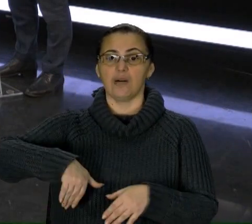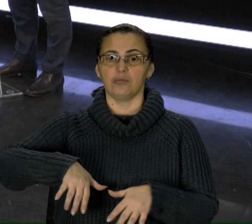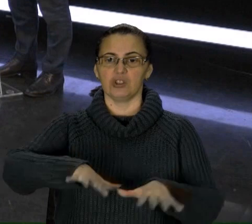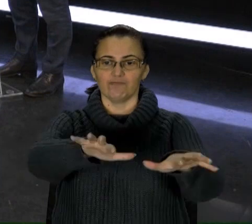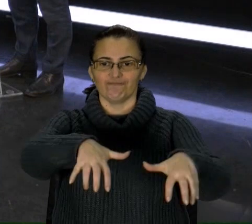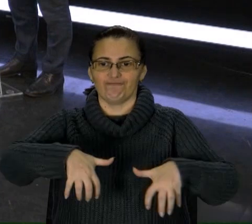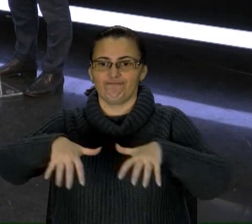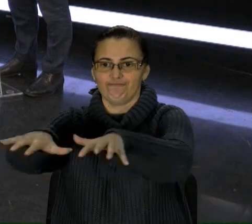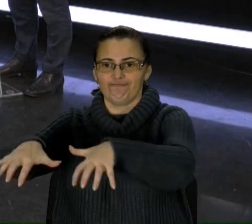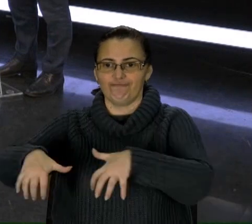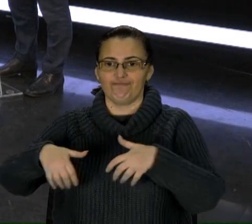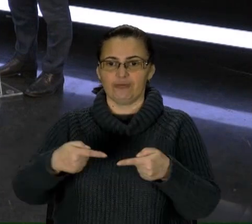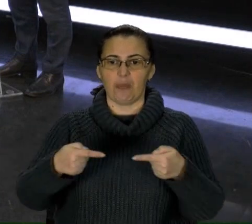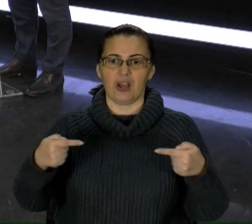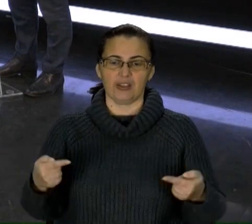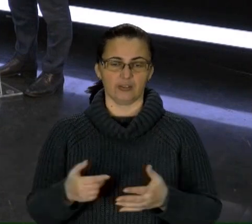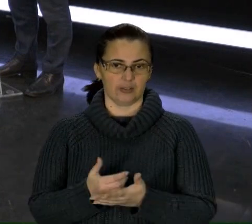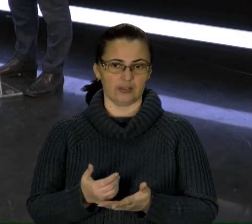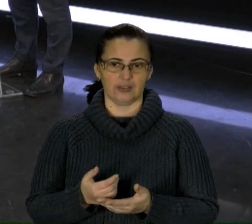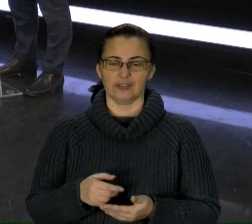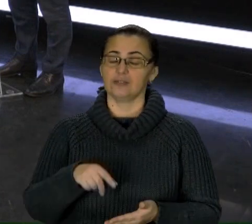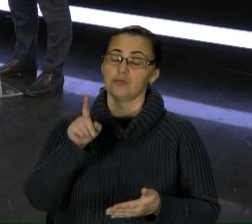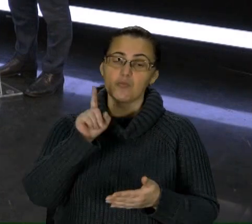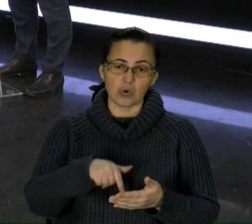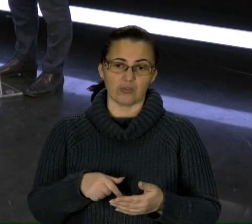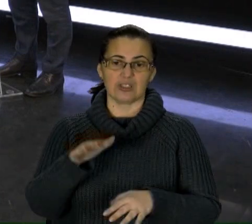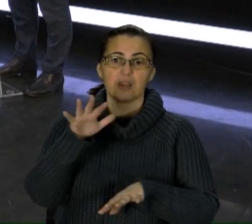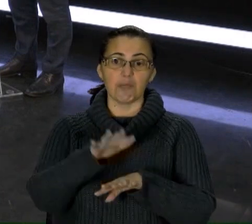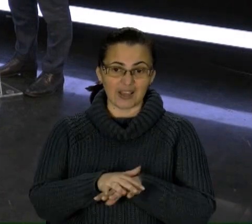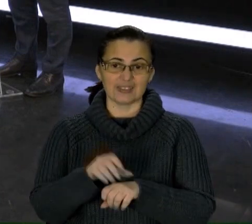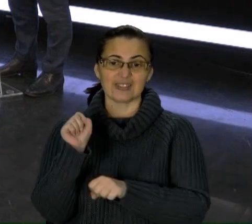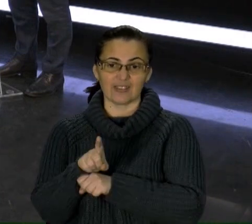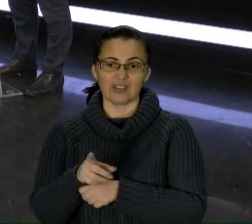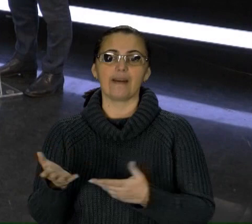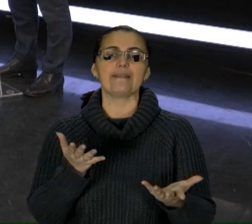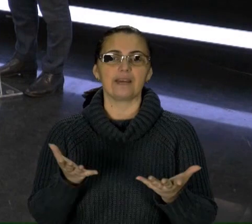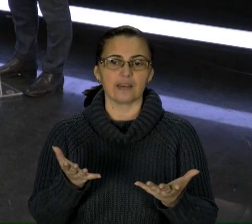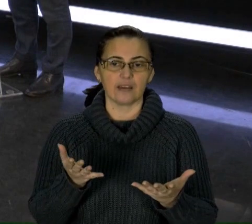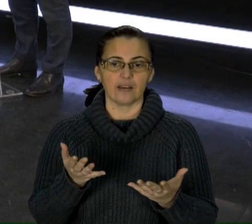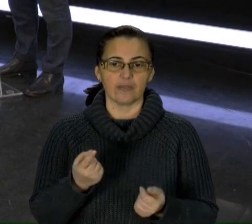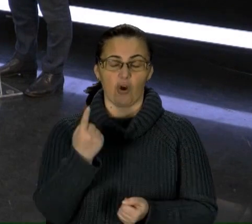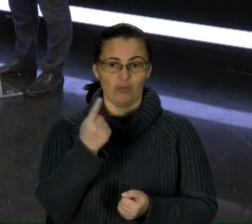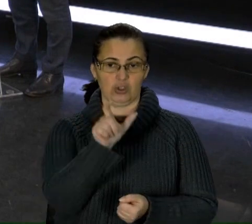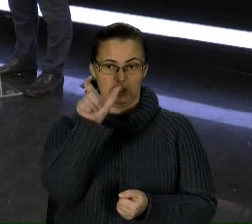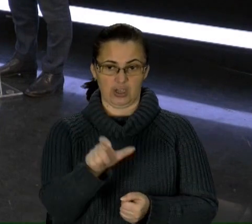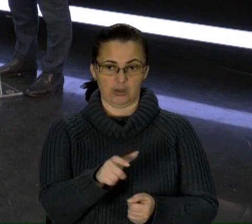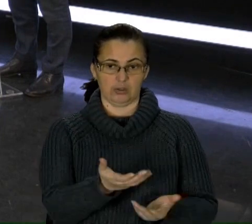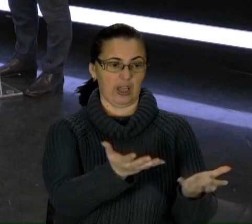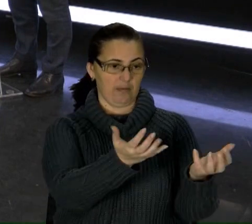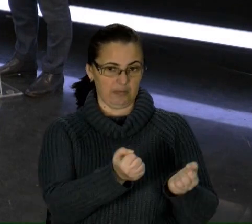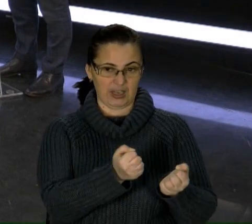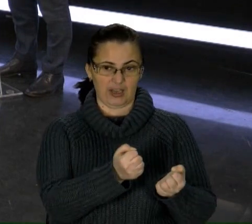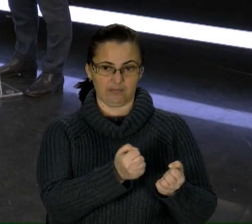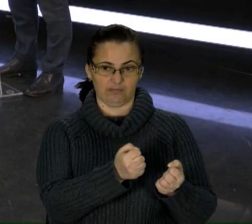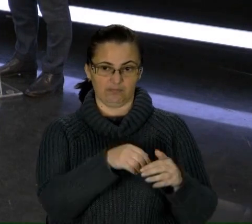собі, або ще що зробити. Ну, повірте, тобто банк, завдання його яке? В одних клієнтів банк бере кошти на депозити, іншим видає